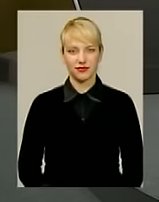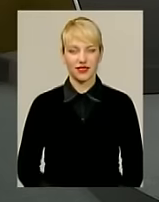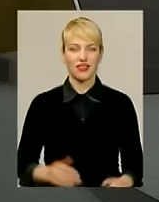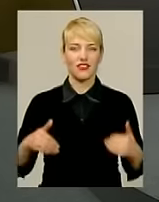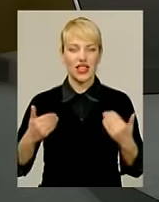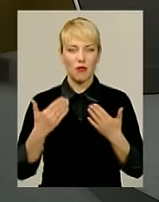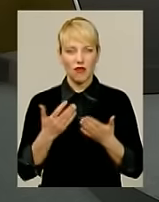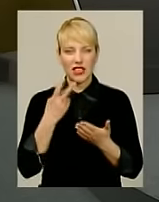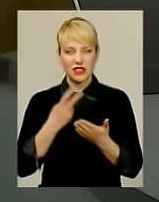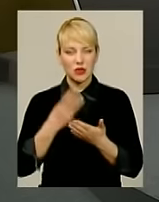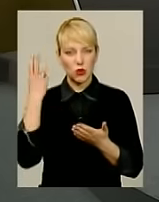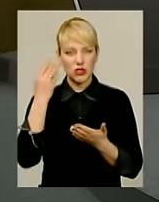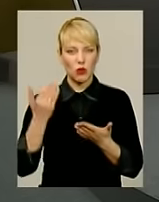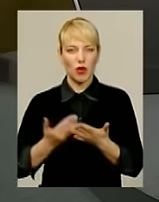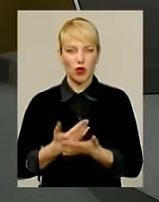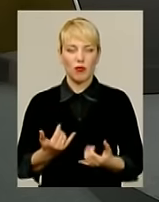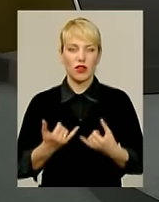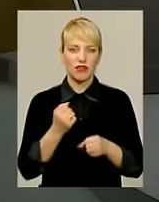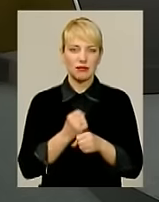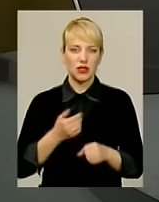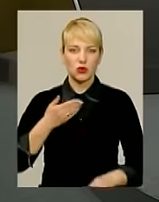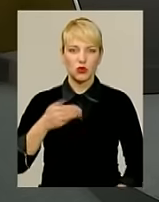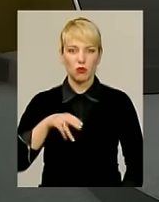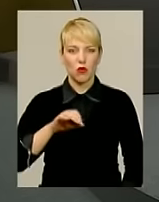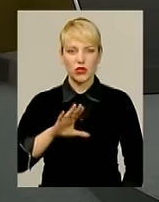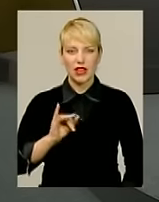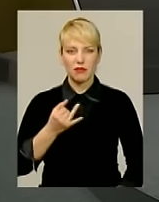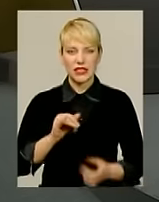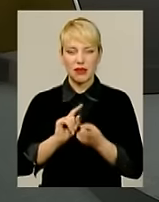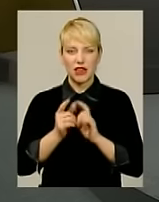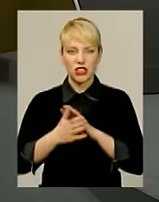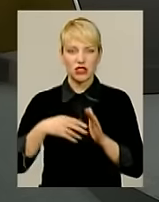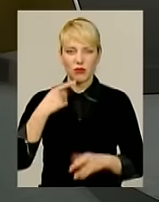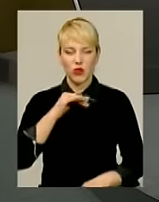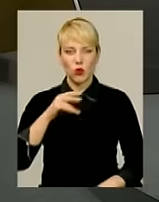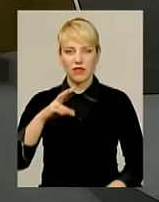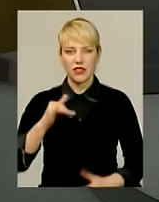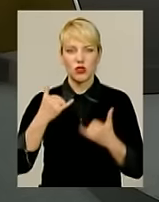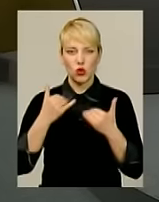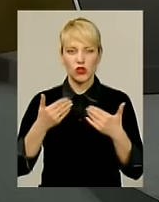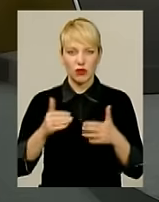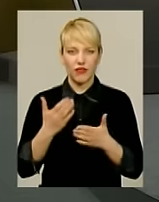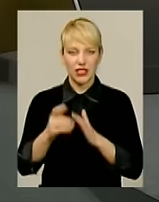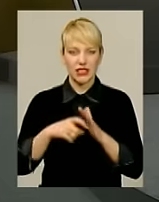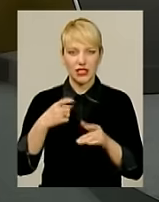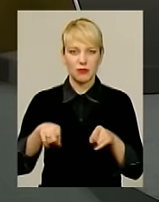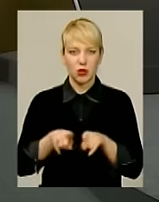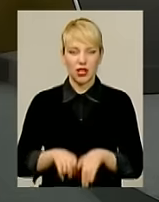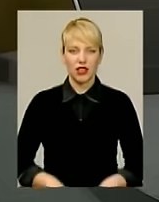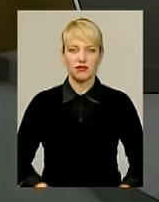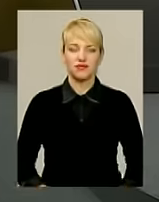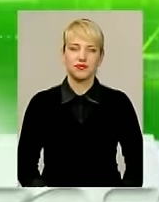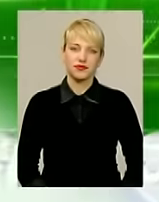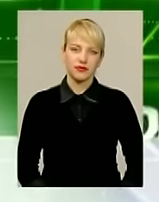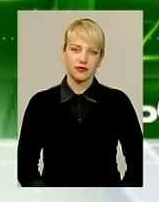Вітаємо вас в ефірі «Подільська панорама» у студії Віталій Постемський та Оксана Фіновська. І в сьогоднішньому випуску ви дізнаєтесь про таке.